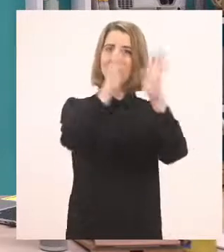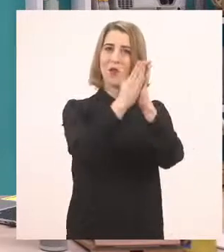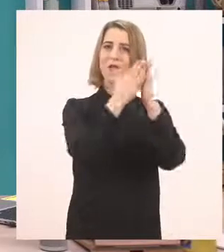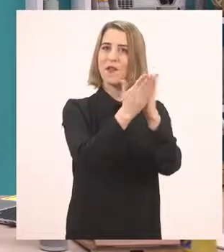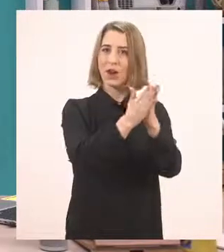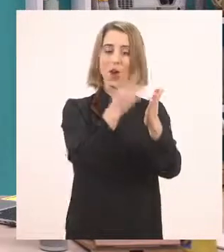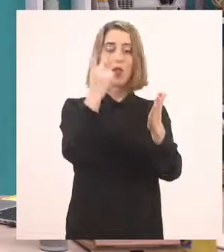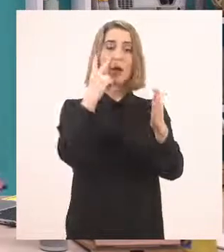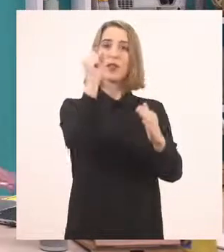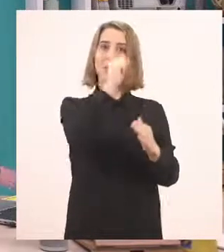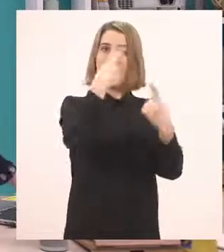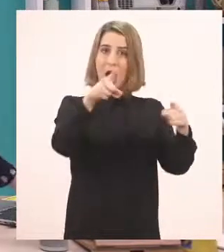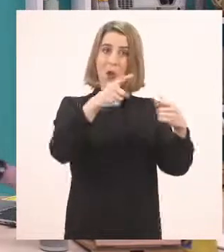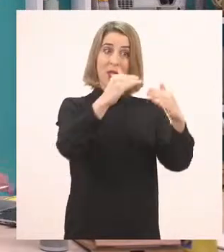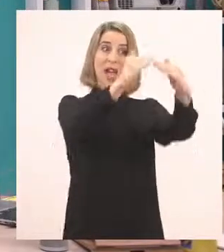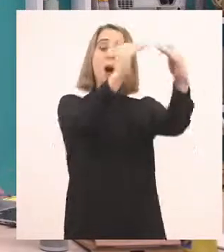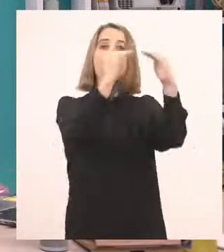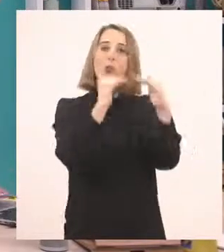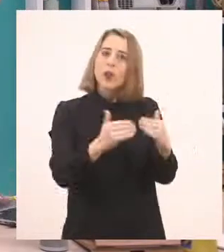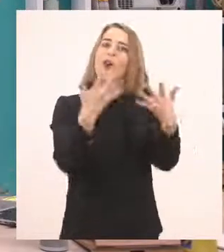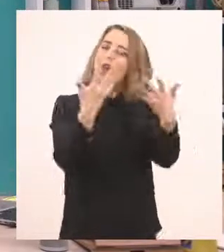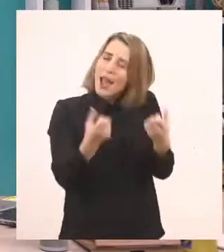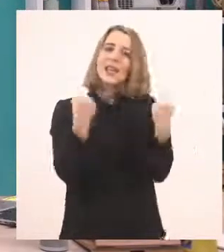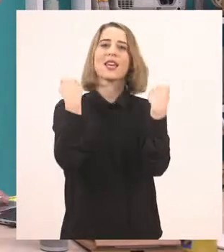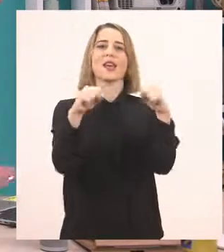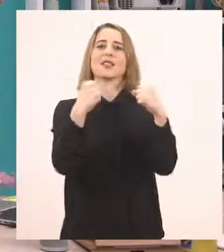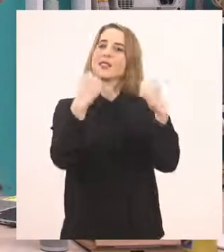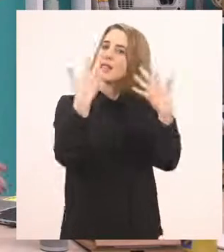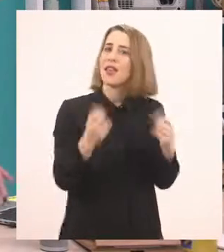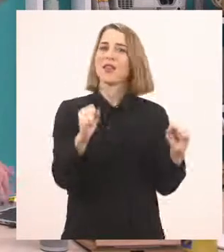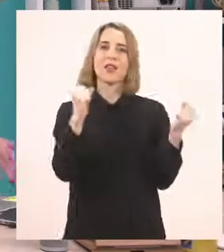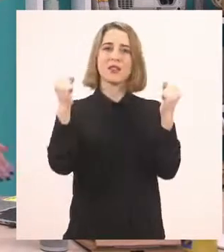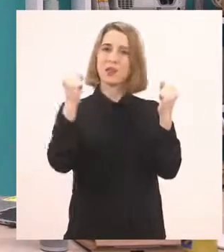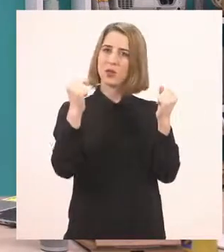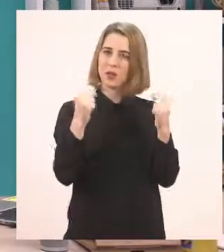τραγουδάκι έχει πάλι άλλη μία δραστηριότητα.